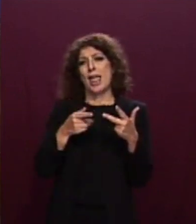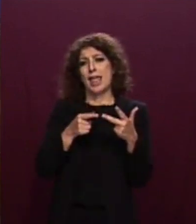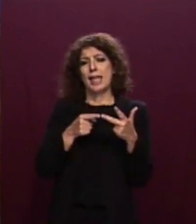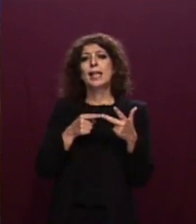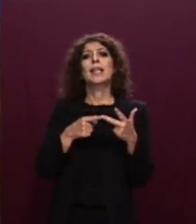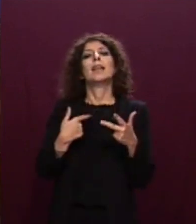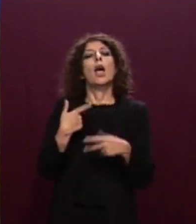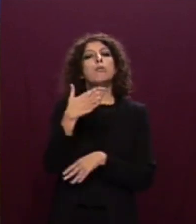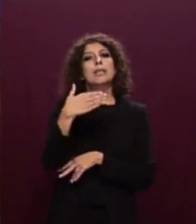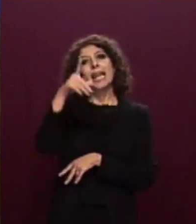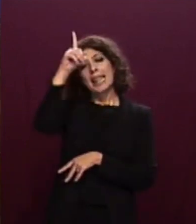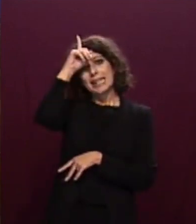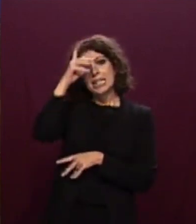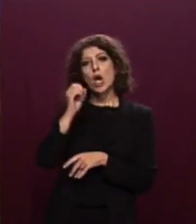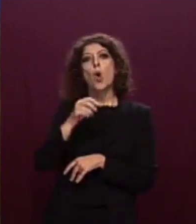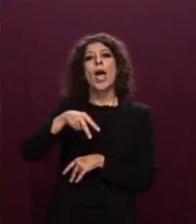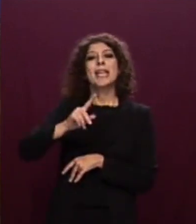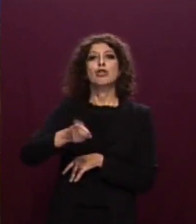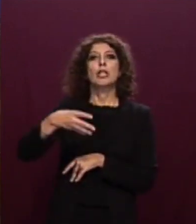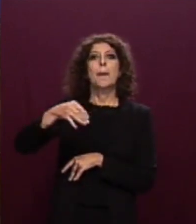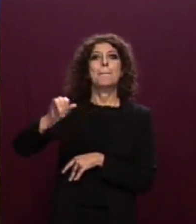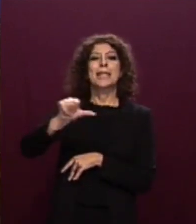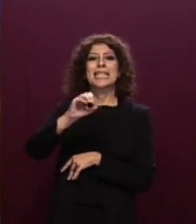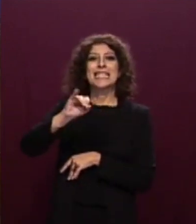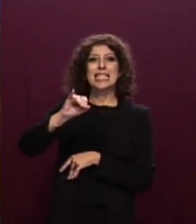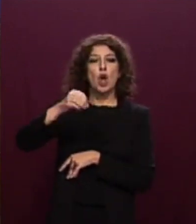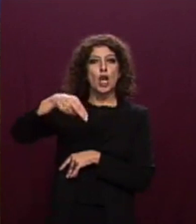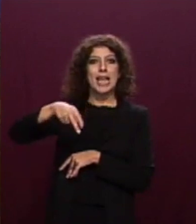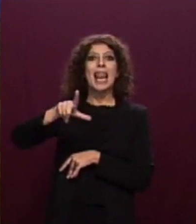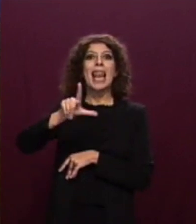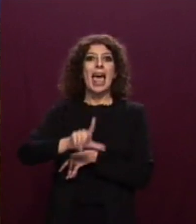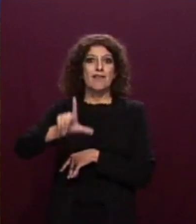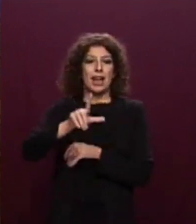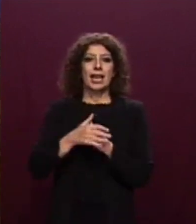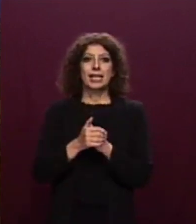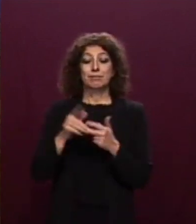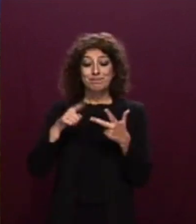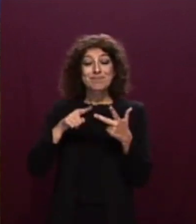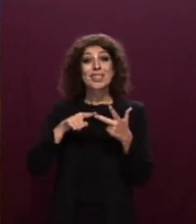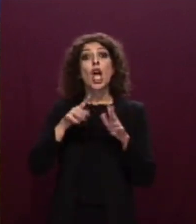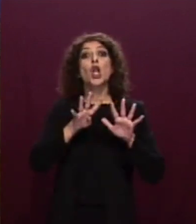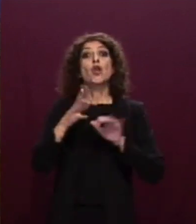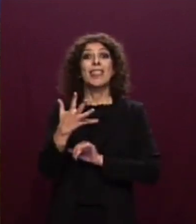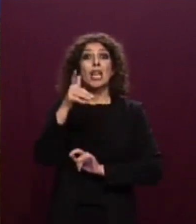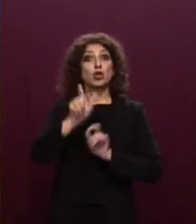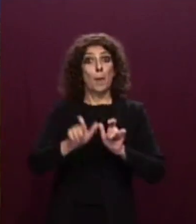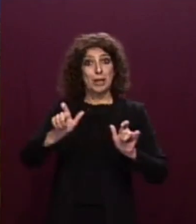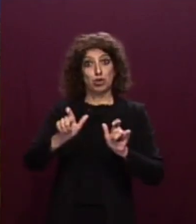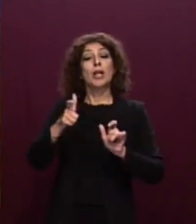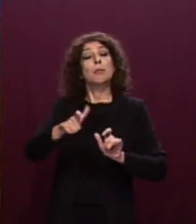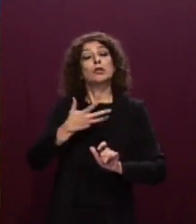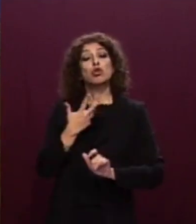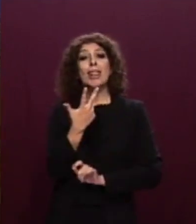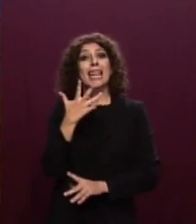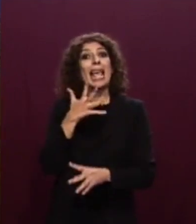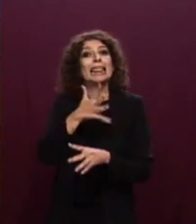bandiera tedesca dell'ONG Mission Lifeline, che ha trattato a bordo 95 persone, a seguito di tre interventi operati il